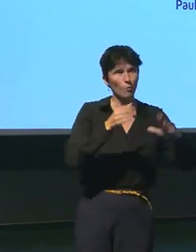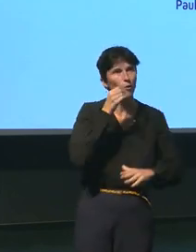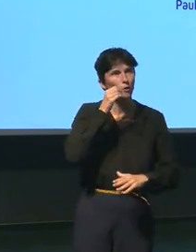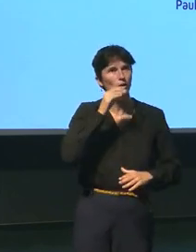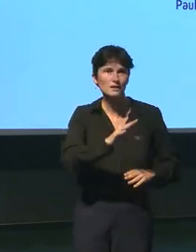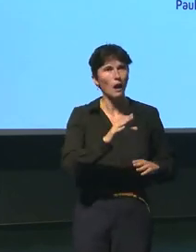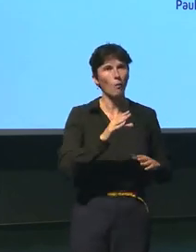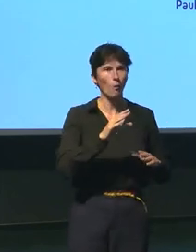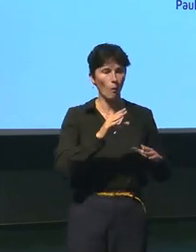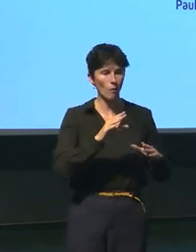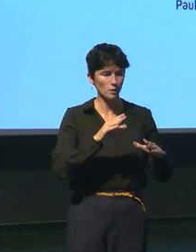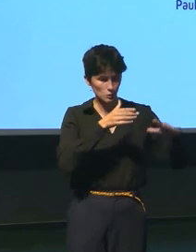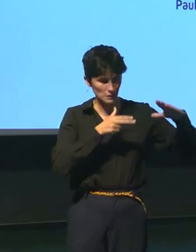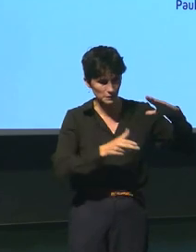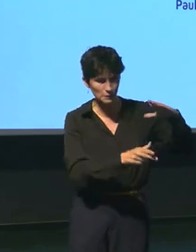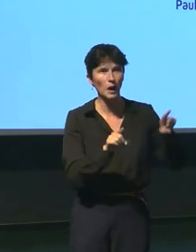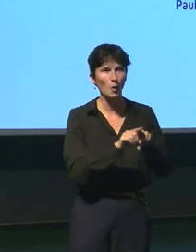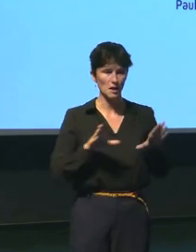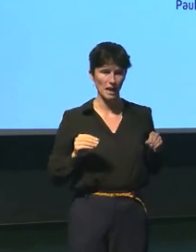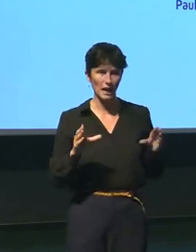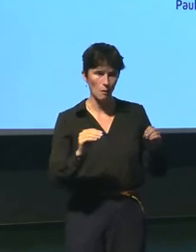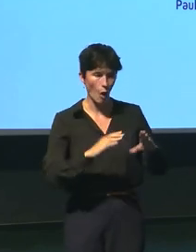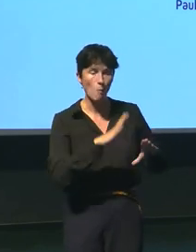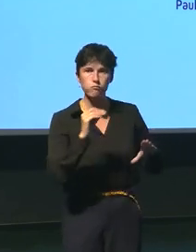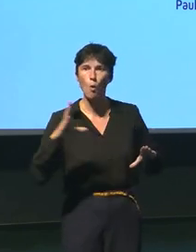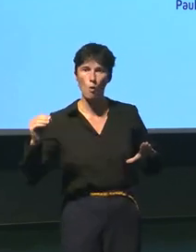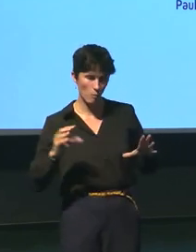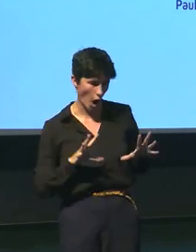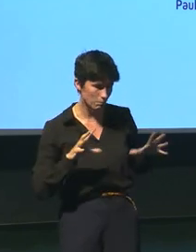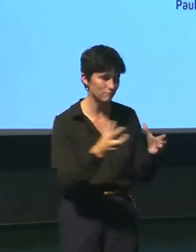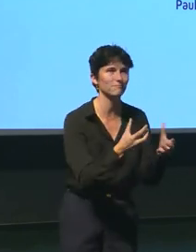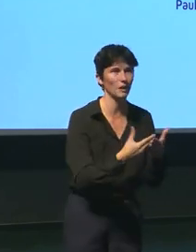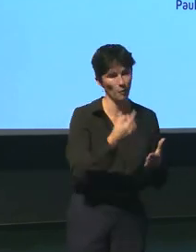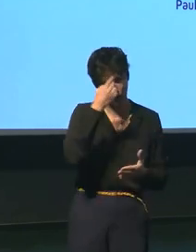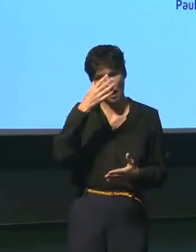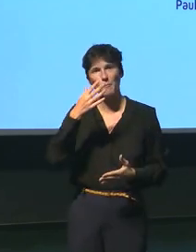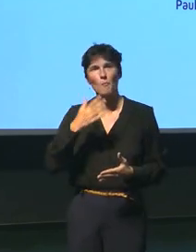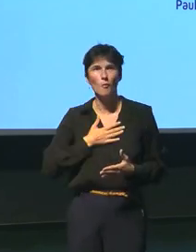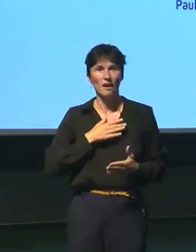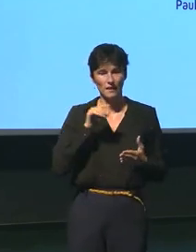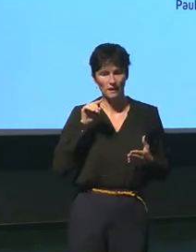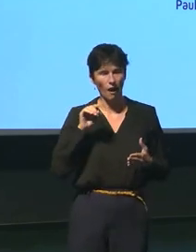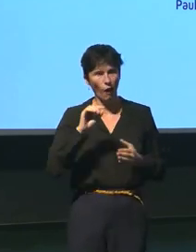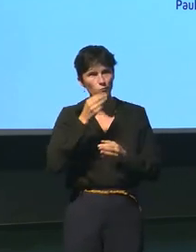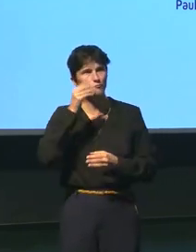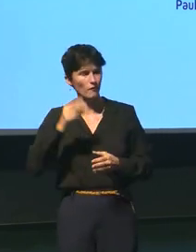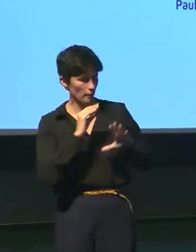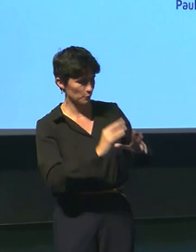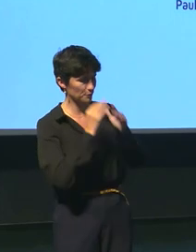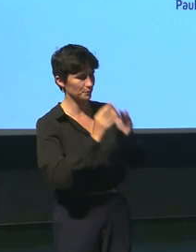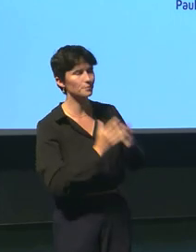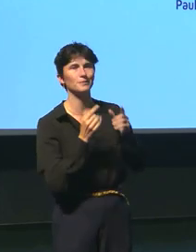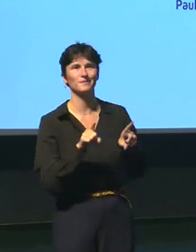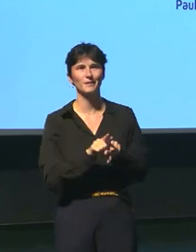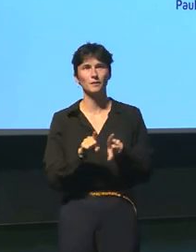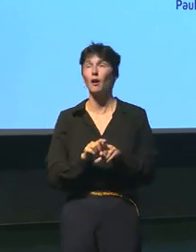bitré et on voit l'attaque d'un crabe aussi d'un poulpe je pense qu s'en est inspiré oui c'est possible en fait ce